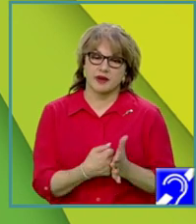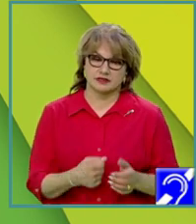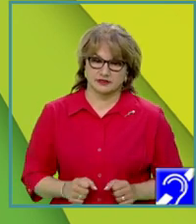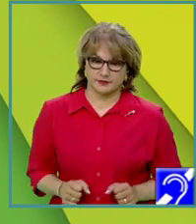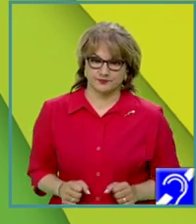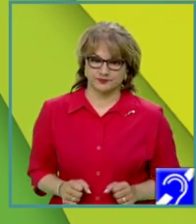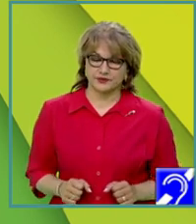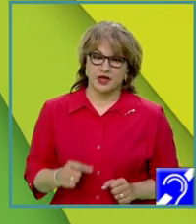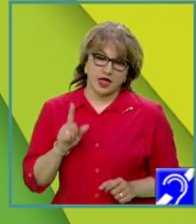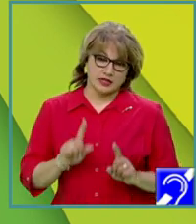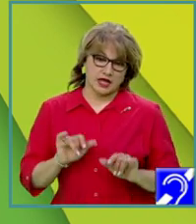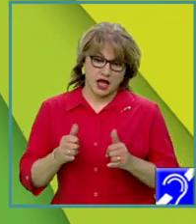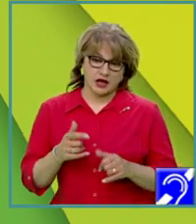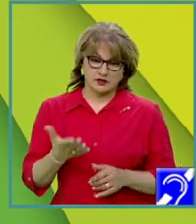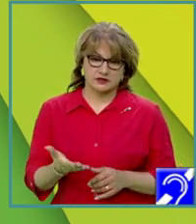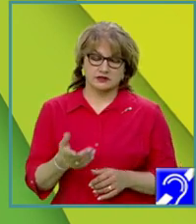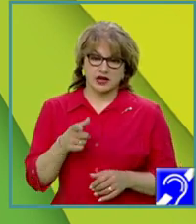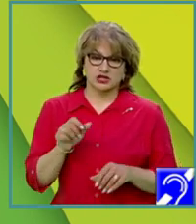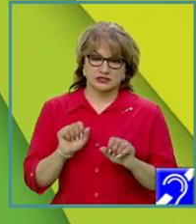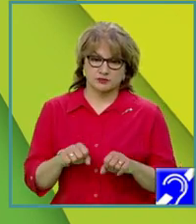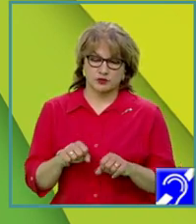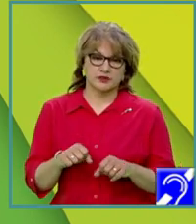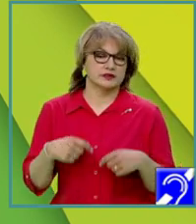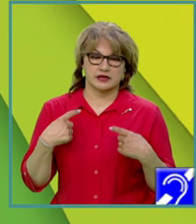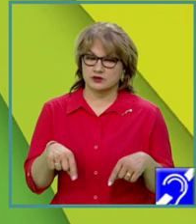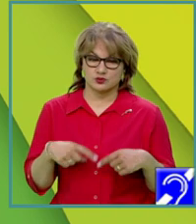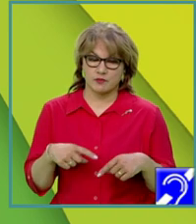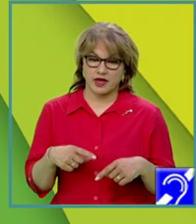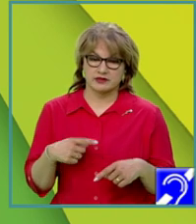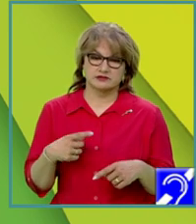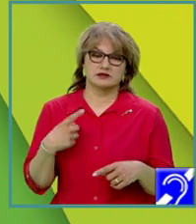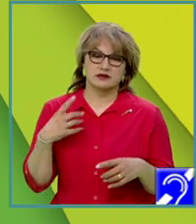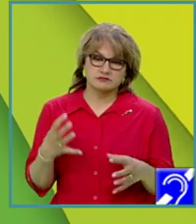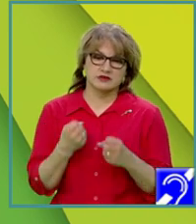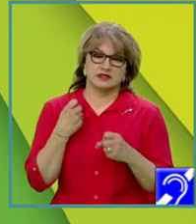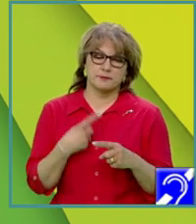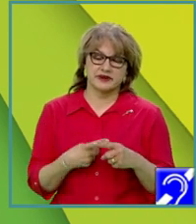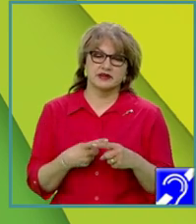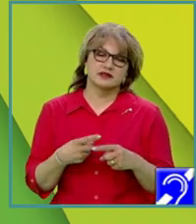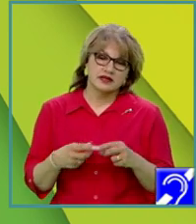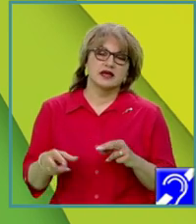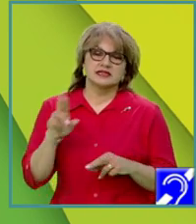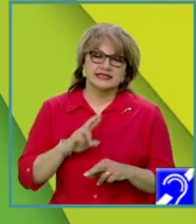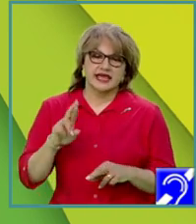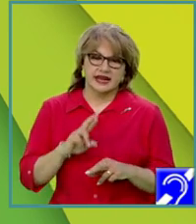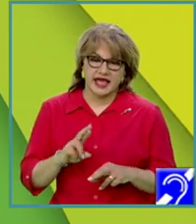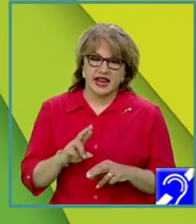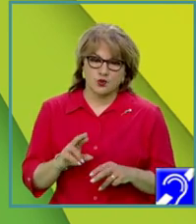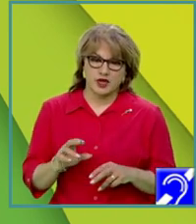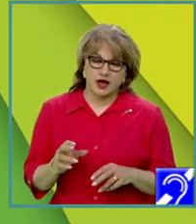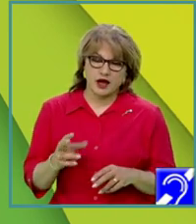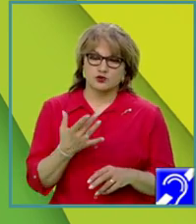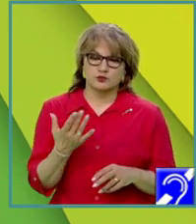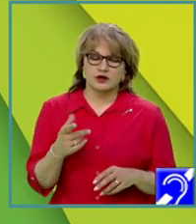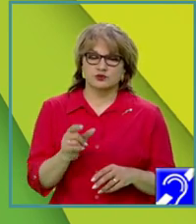În situația în care această proprietate nu mai este îndeplinită, reluăm, reinițializăm numărul de